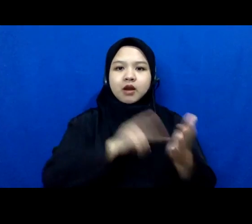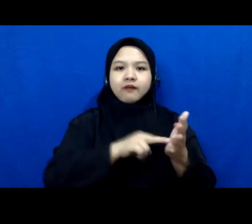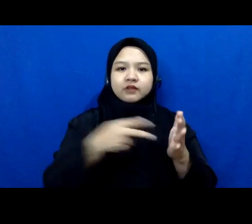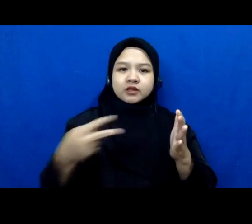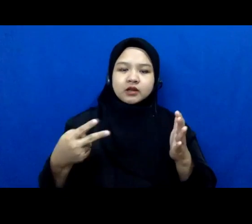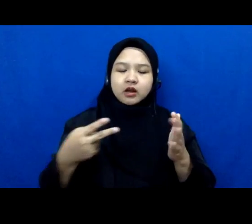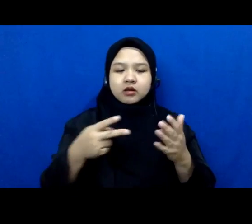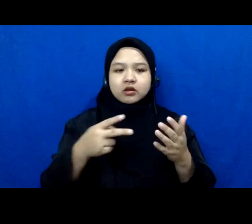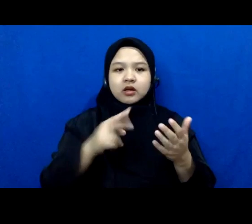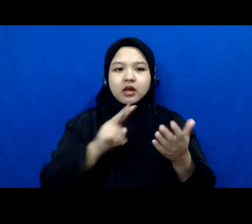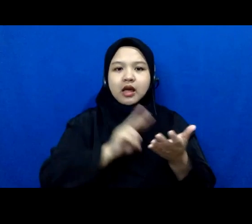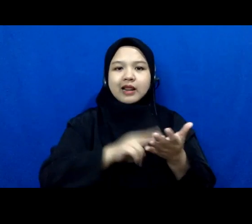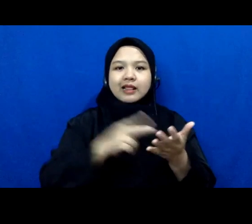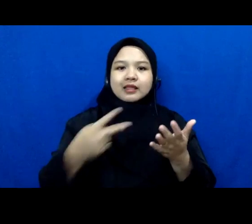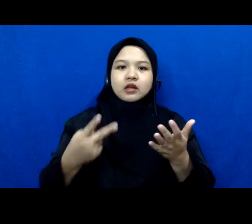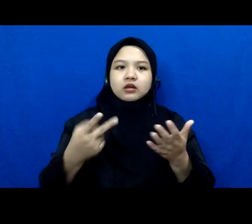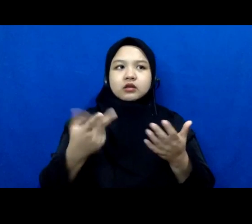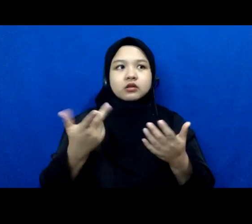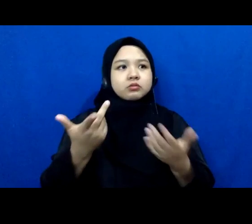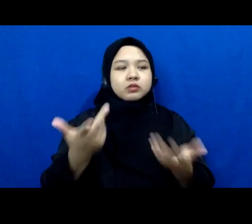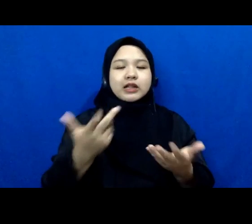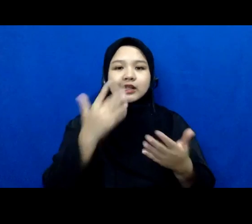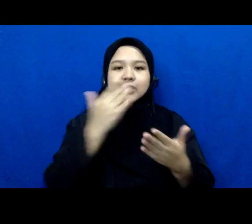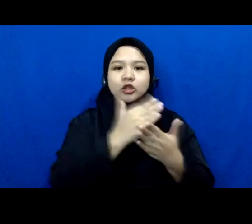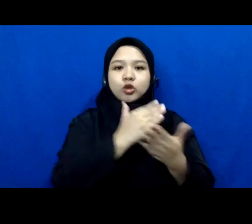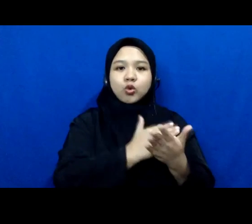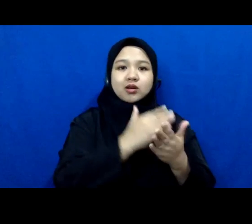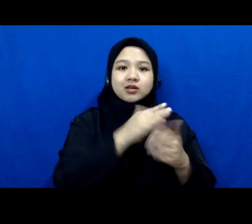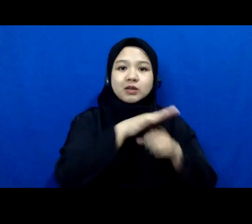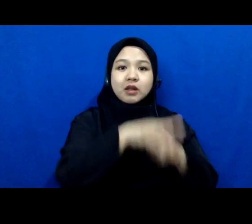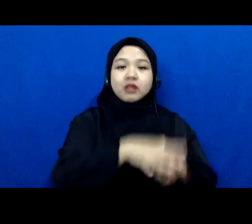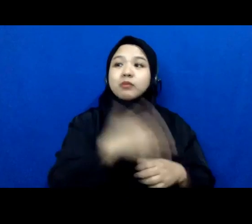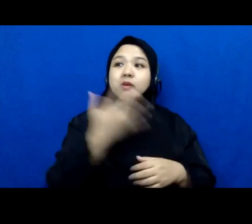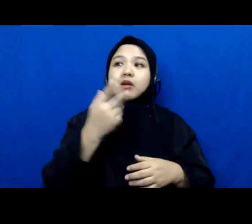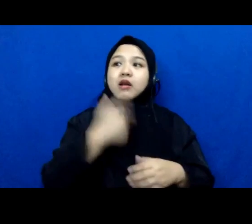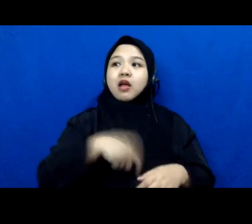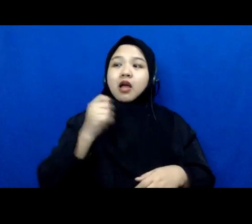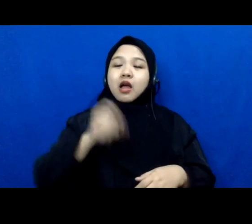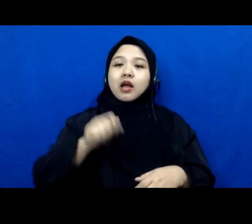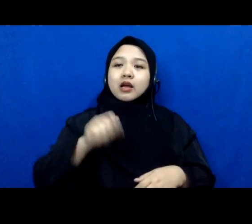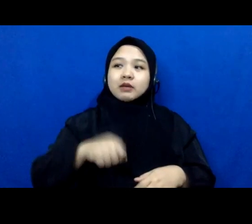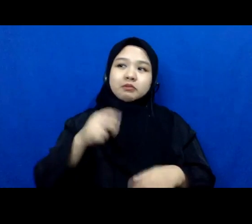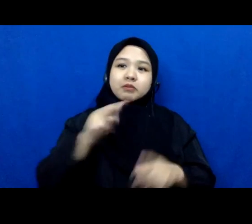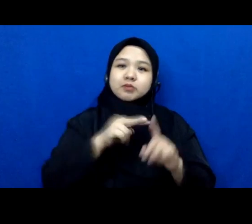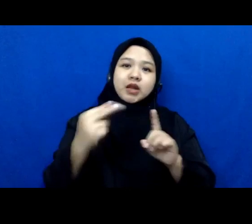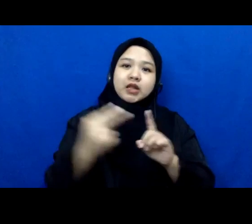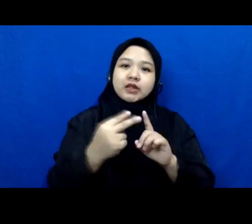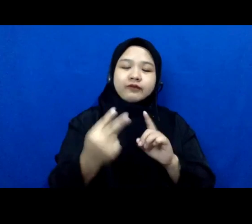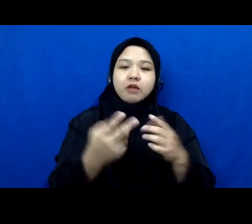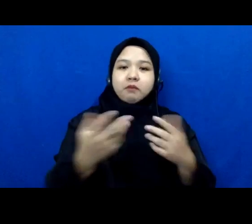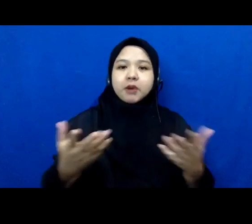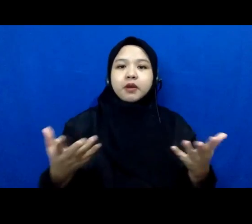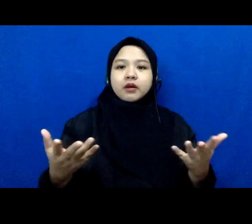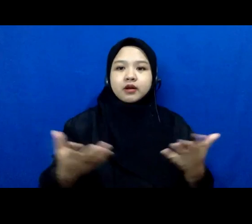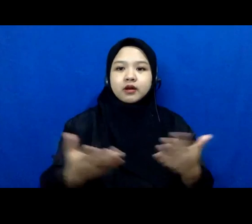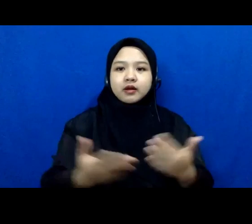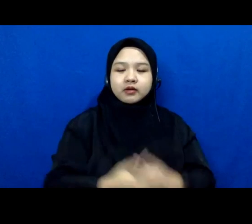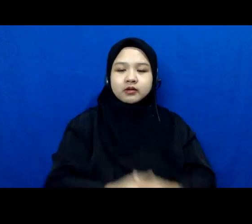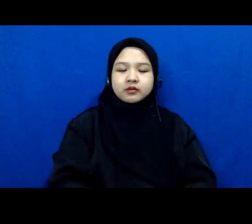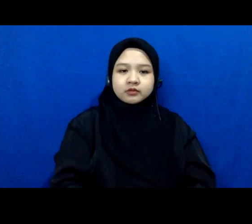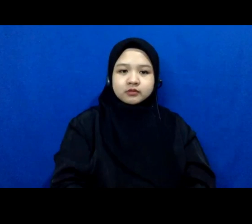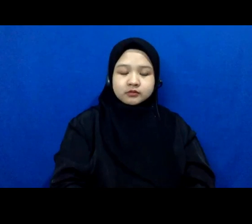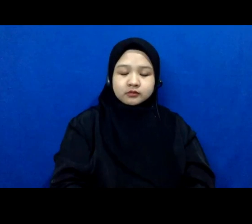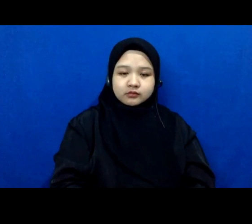terhadap ketentuan-ketentuan yang sifatnya diskriminatif itu jadi eh sorry selain